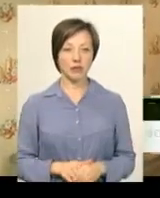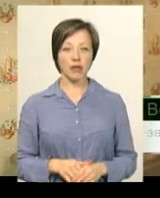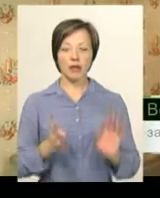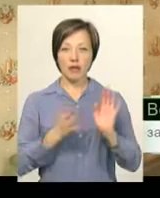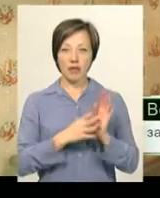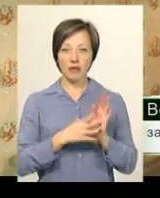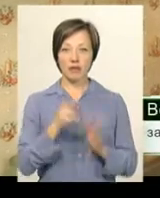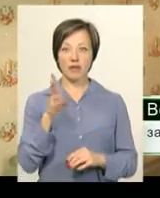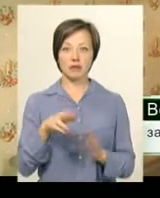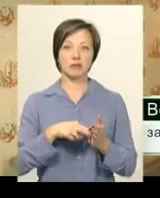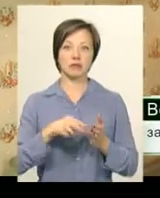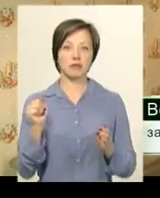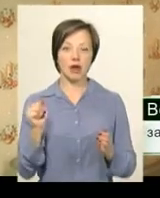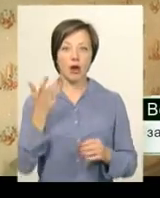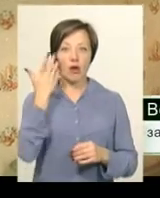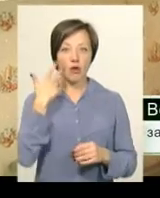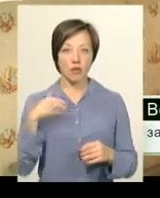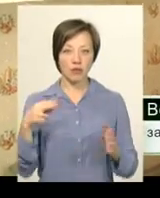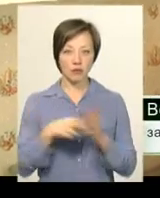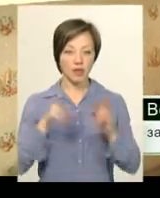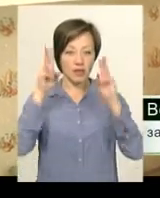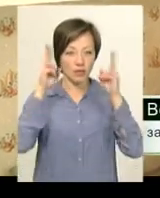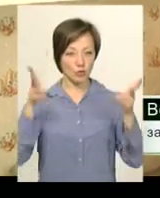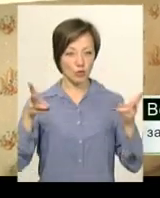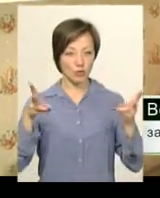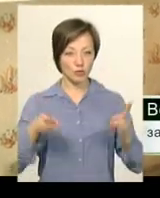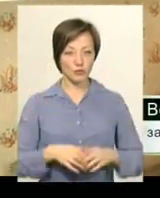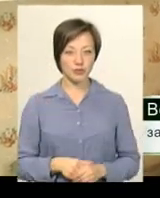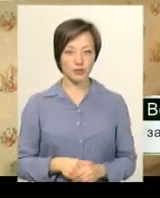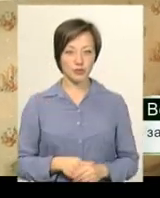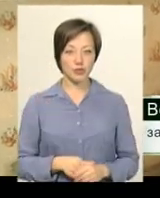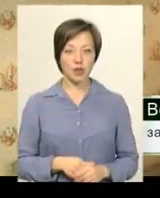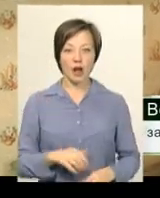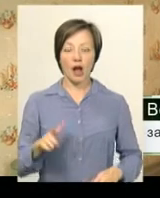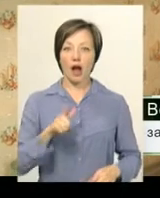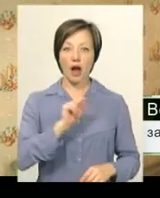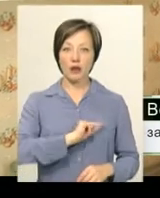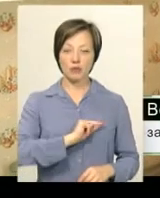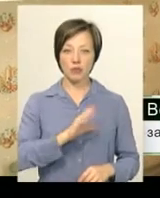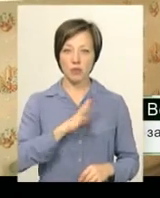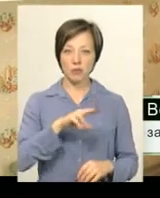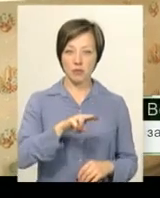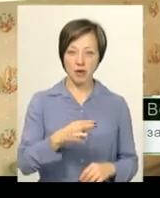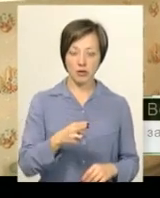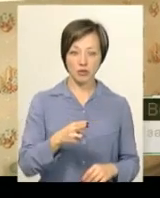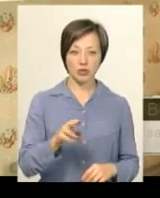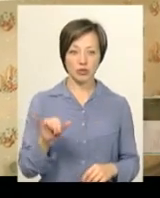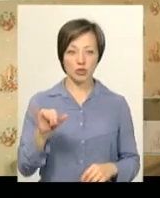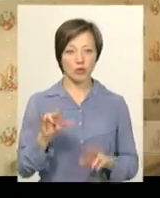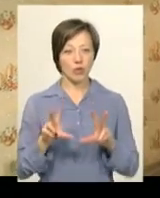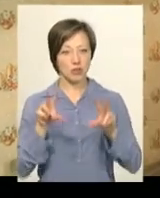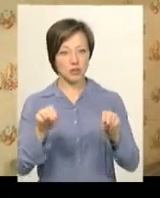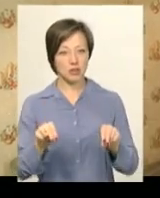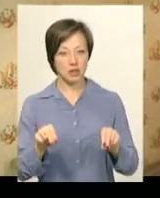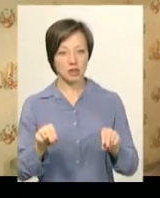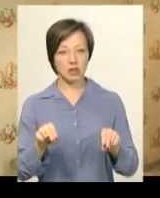відключені. Коли включать, невідомо. Газовщики були в п'ятницю і пообіцяли,